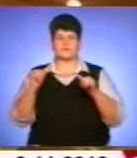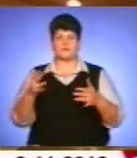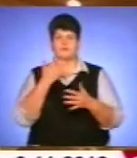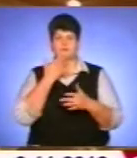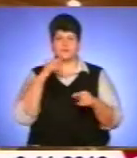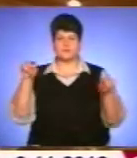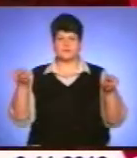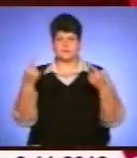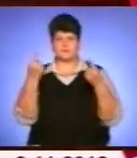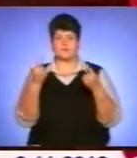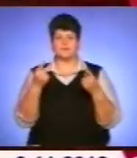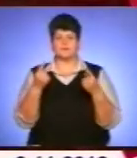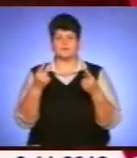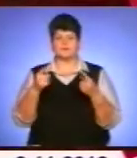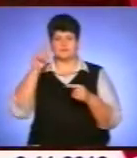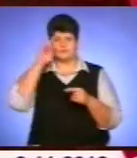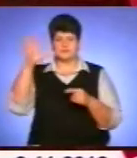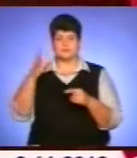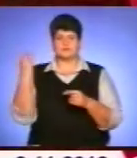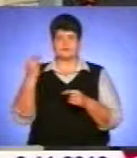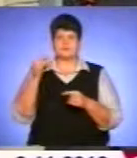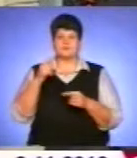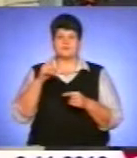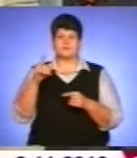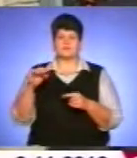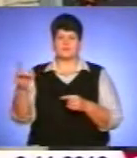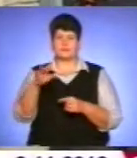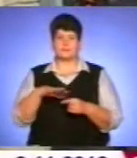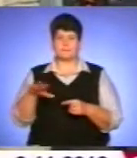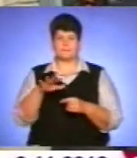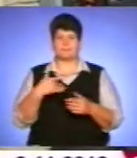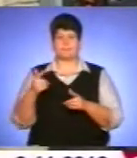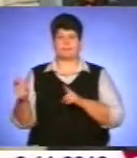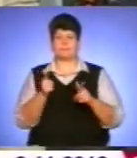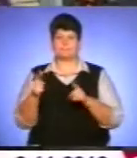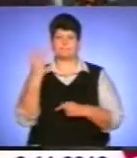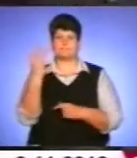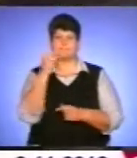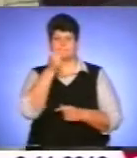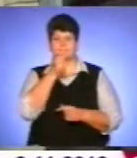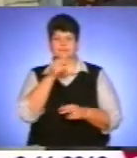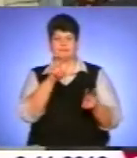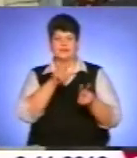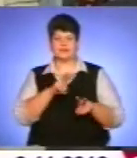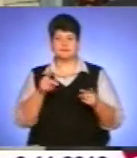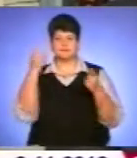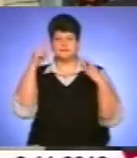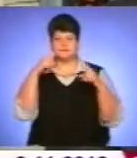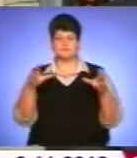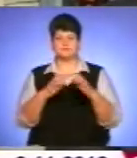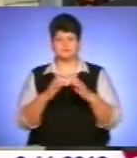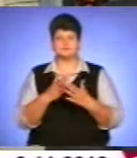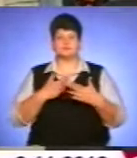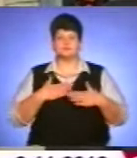творчості славного історичного зборівського краю. Ми готувалися три місяці. Переглядали творчі колективи наші